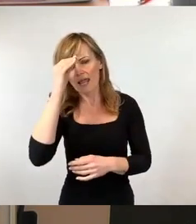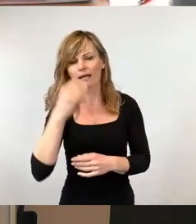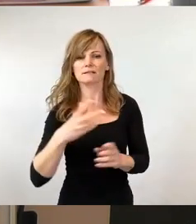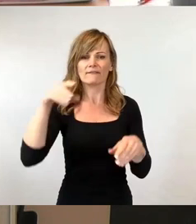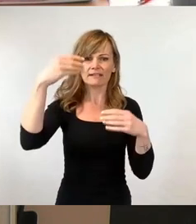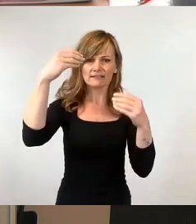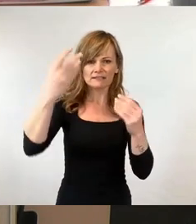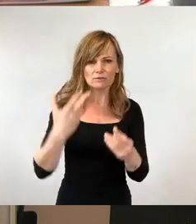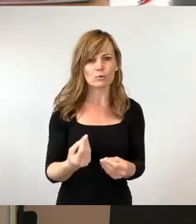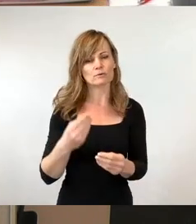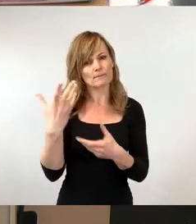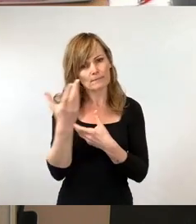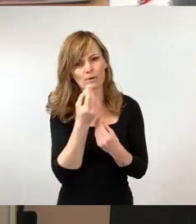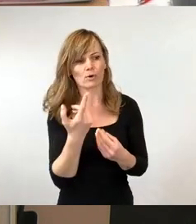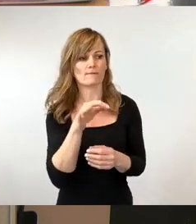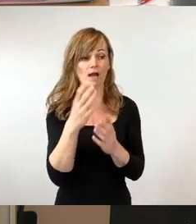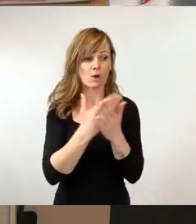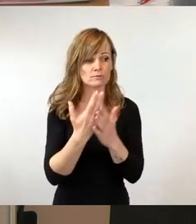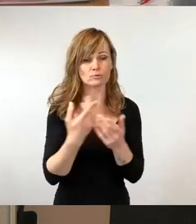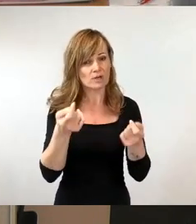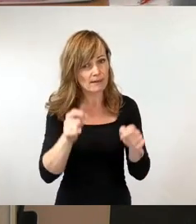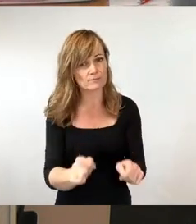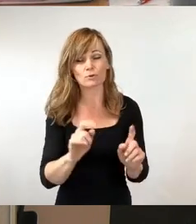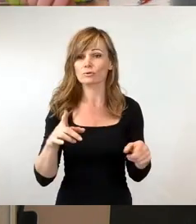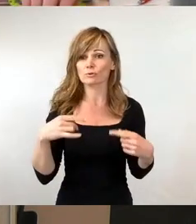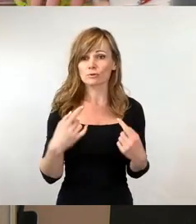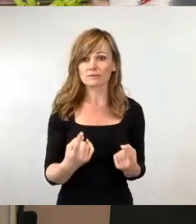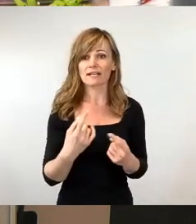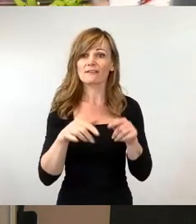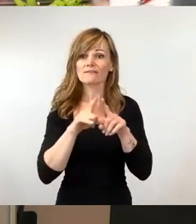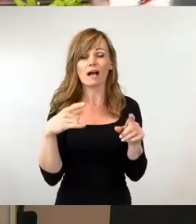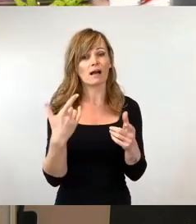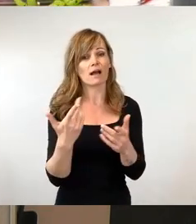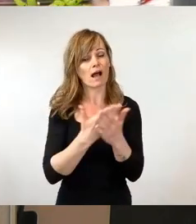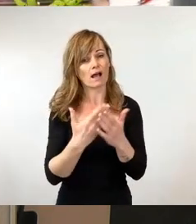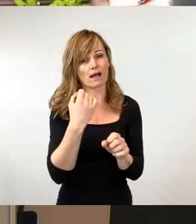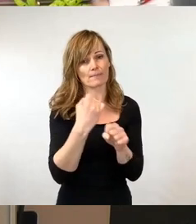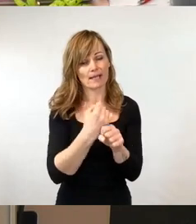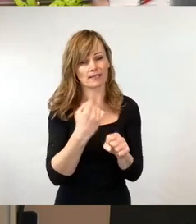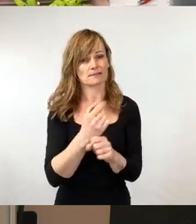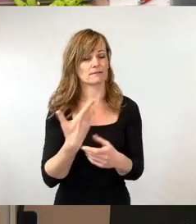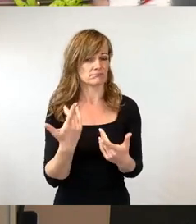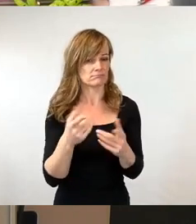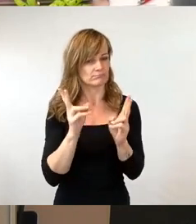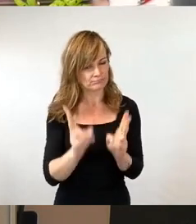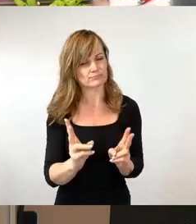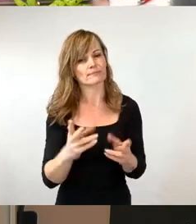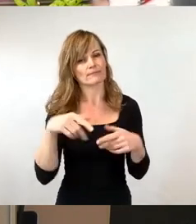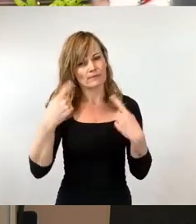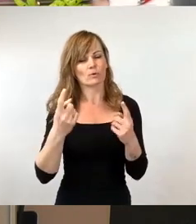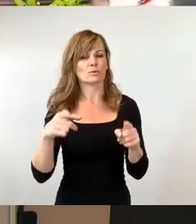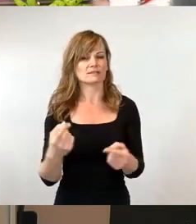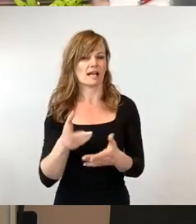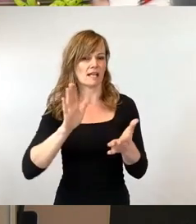abzuschließen und dann tatsächlich Facharbeiter oder Facharbeiterin zu sein. Das dann klappt es auch eher mit dem Fachkräftemangel und das wäre der